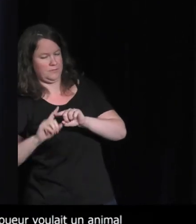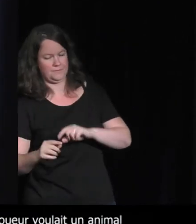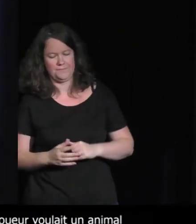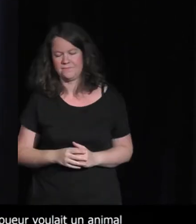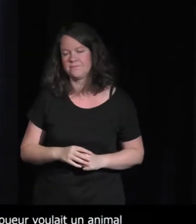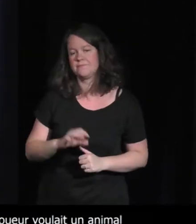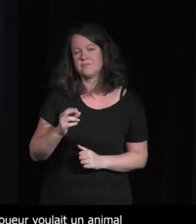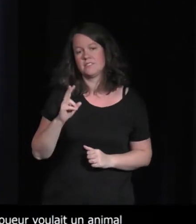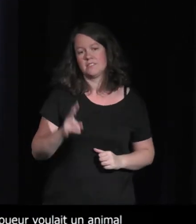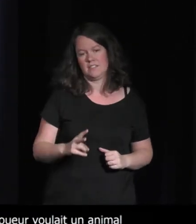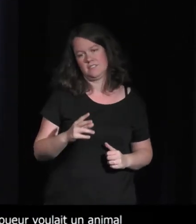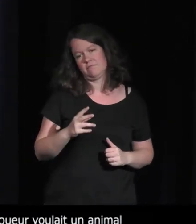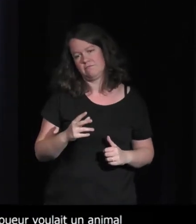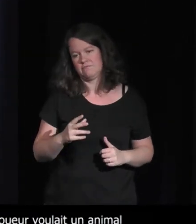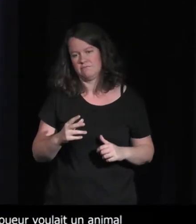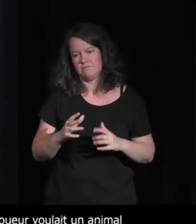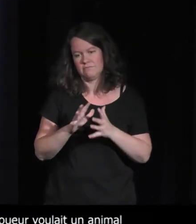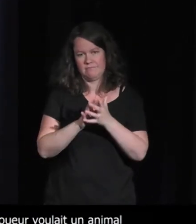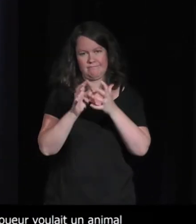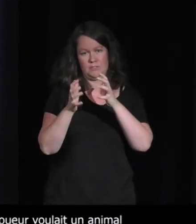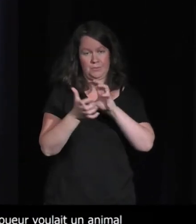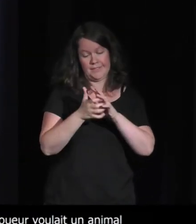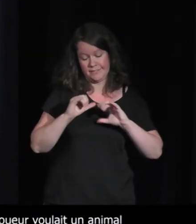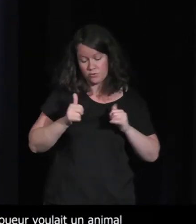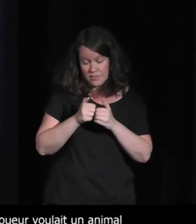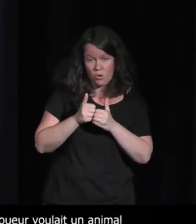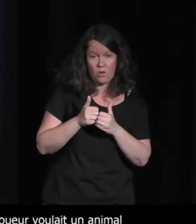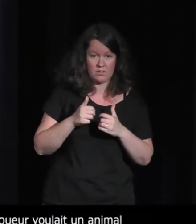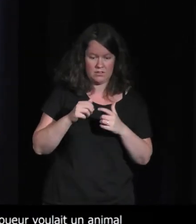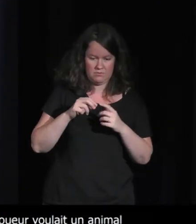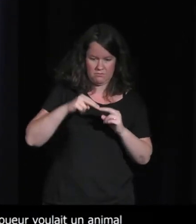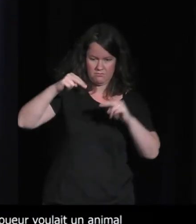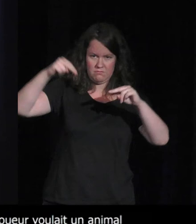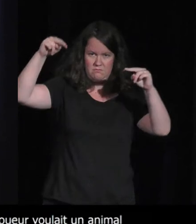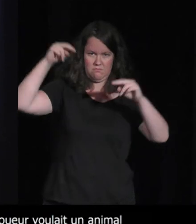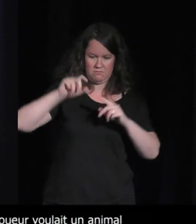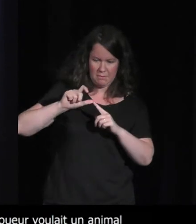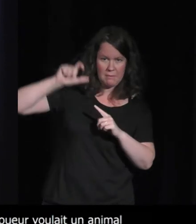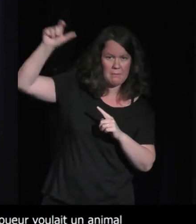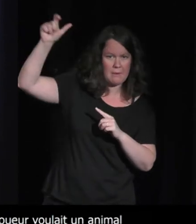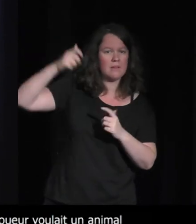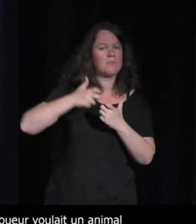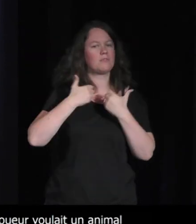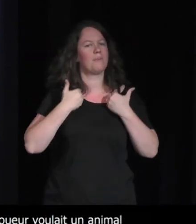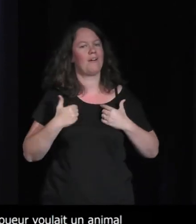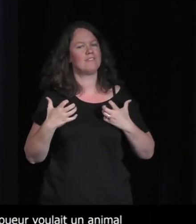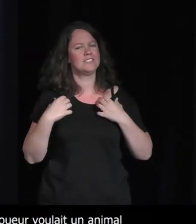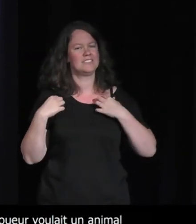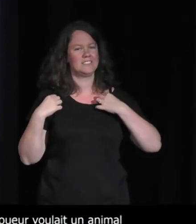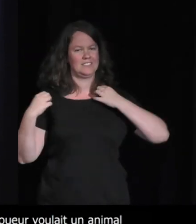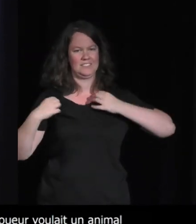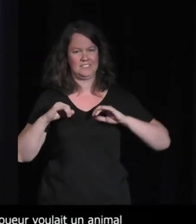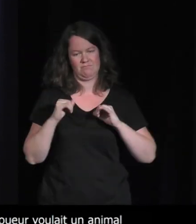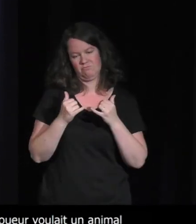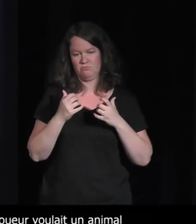que c'est embêtant les quadrupèdes parce que on a envie qu'un personnage enfin en tout cas moi j'ai envie en tant que designer qu'un personnage soit plutôt